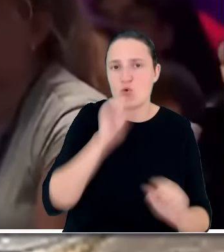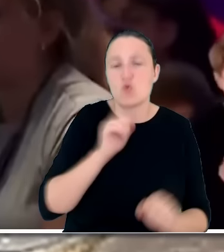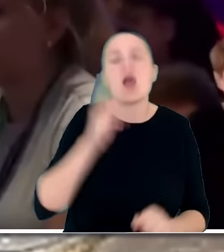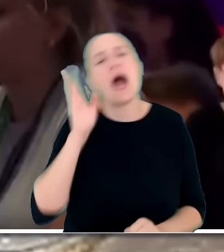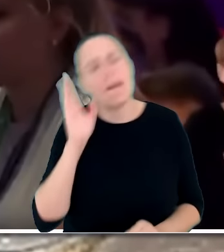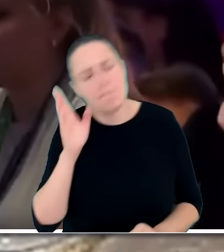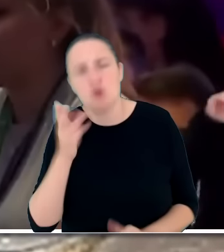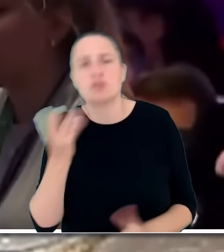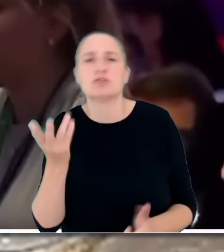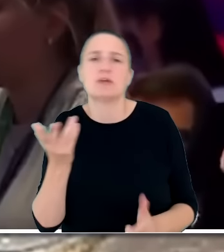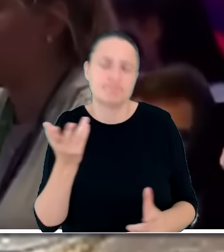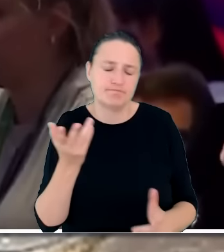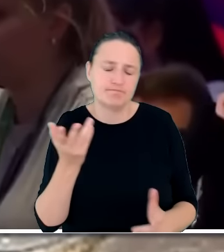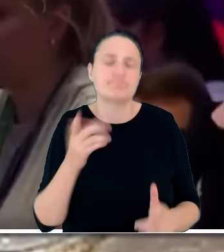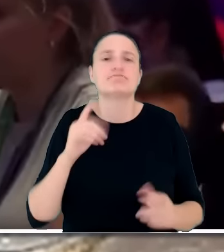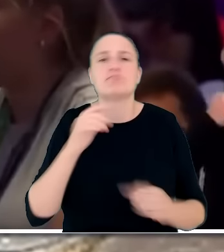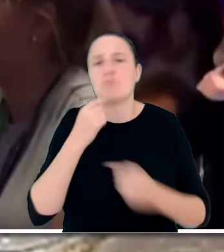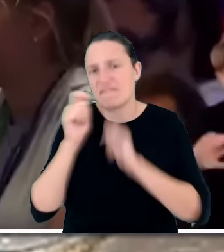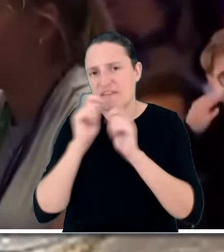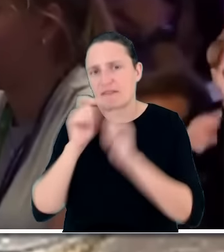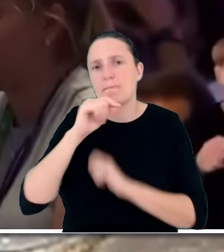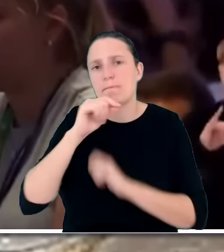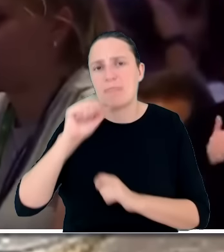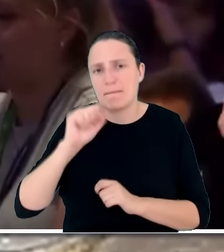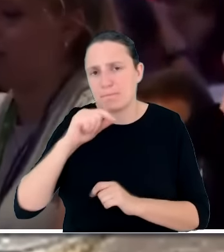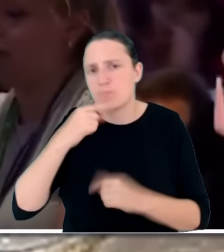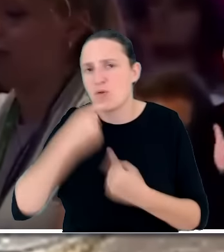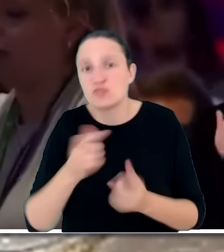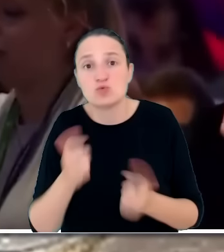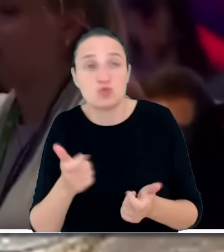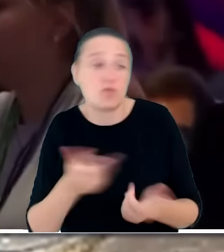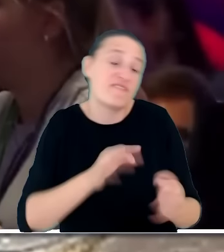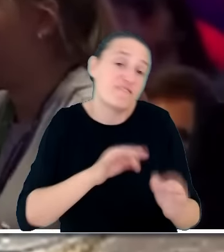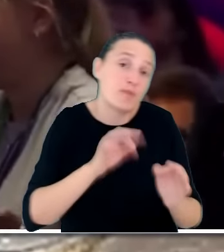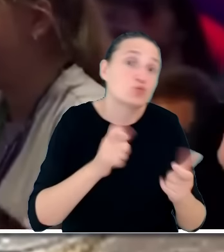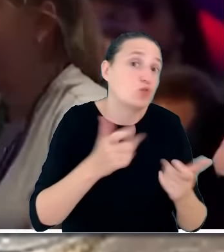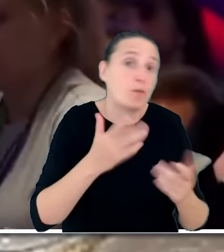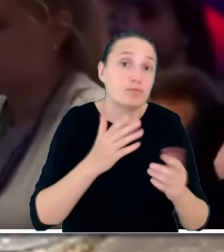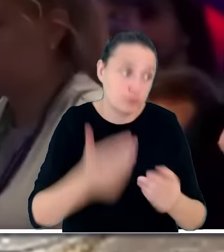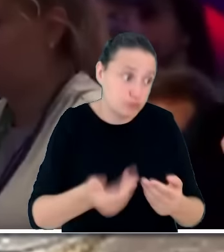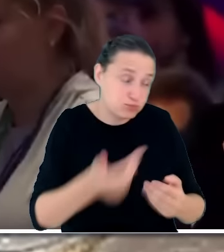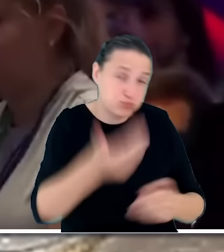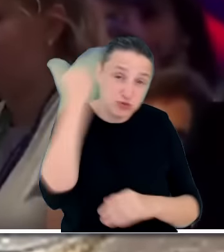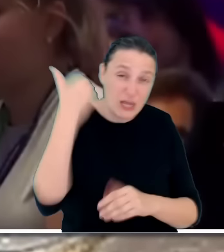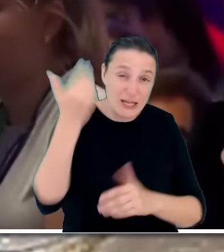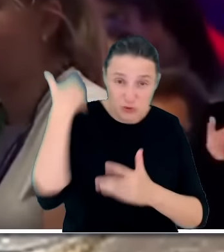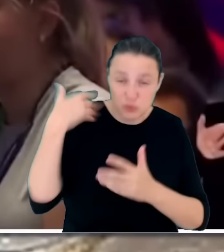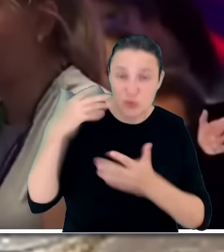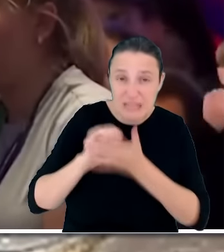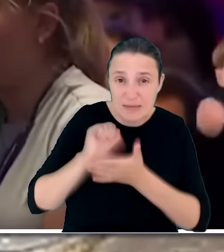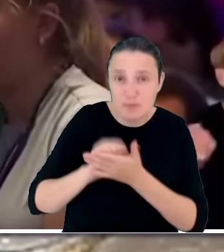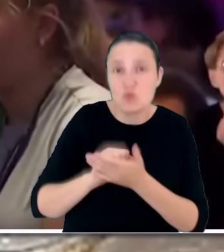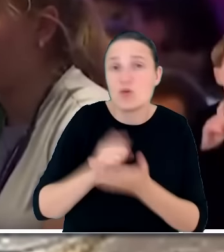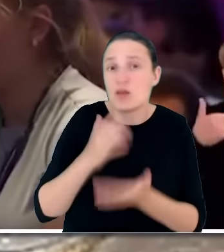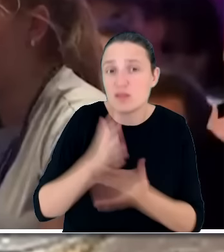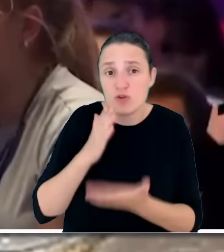wypowiedzi, że mamy do wyboru, albo możemy zajmować się przeszłością, która jest ważna, naszym ofiarom